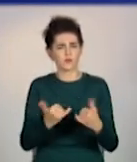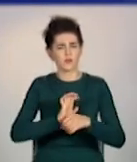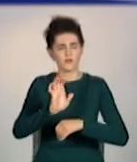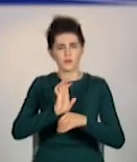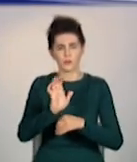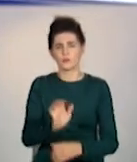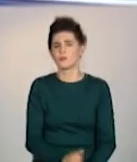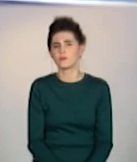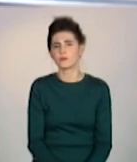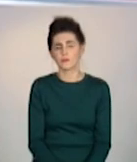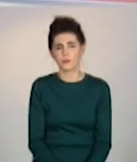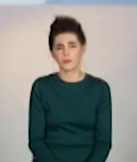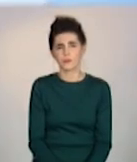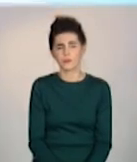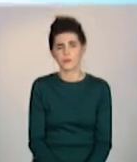випуску.